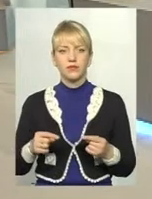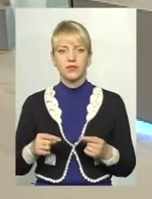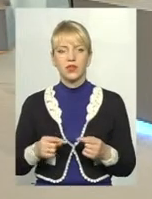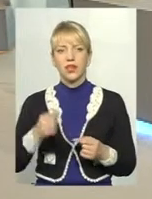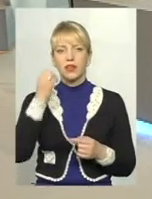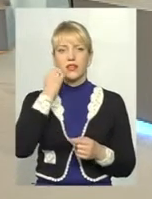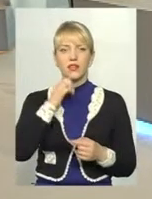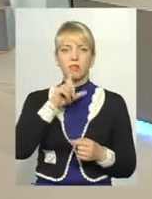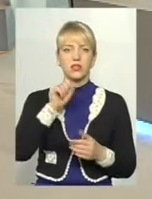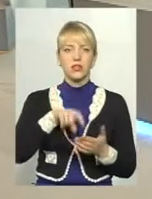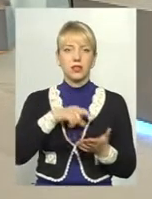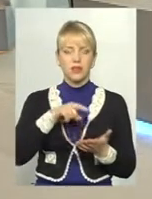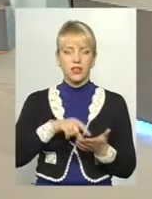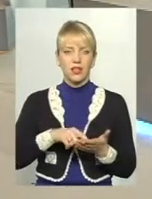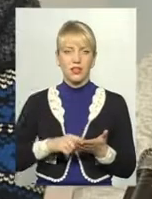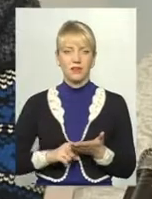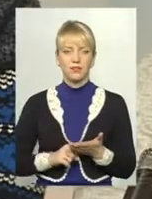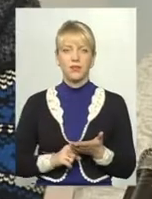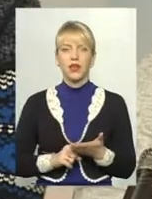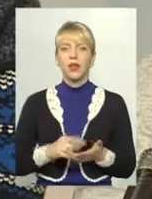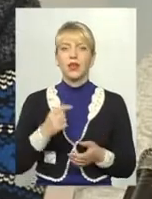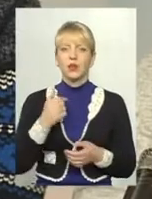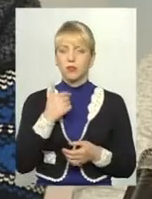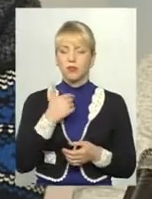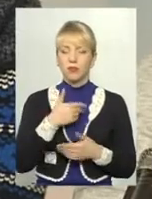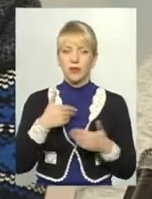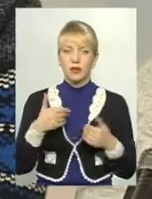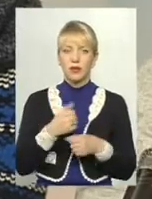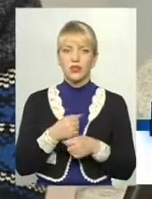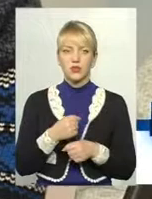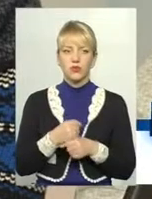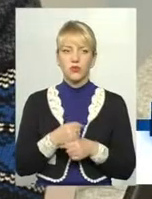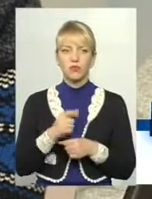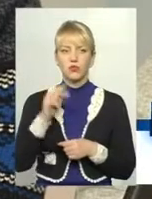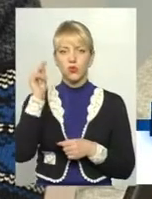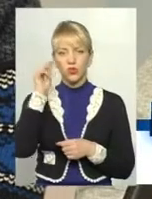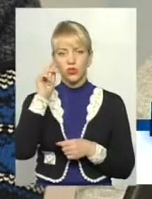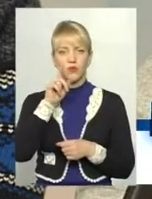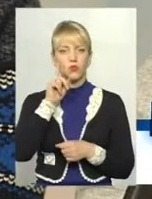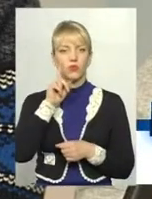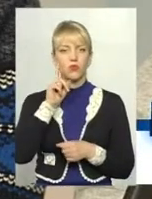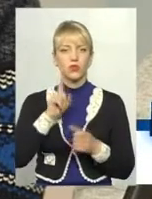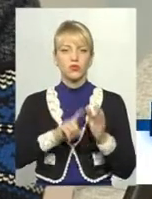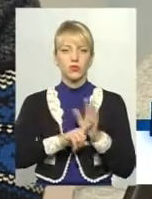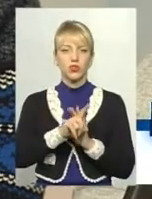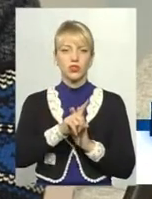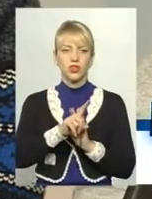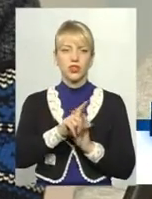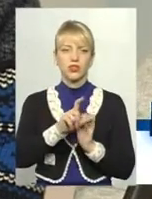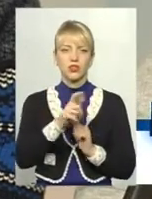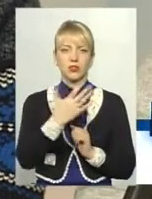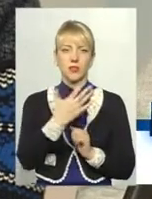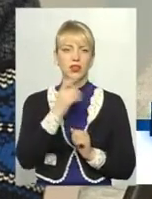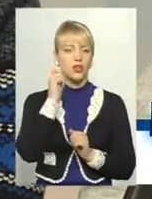Дякую за запитання, дуже слушне запитання. Ми, взагалі, працюємо з учнівською молоддю, тобто, починаючи навіть з 5